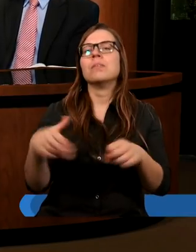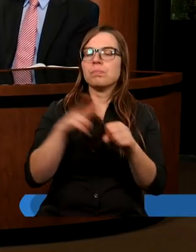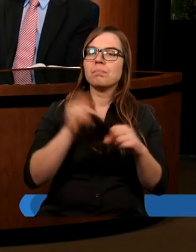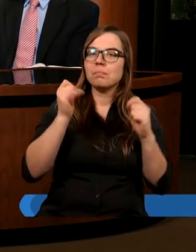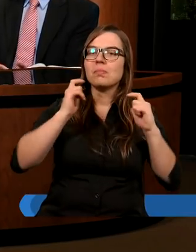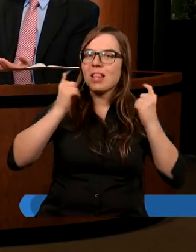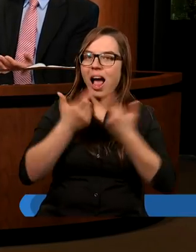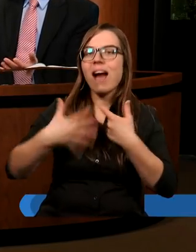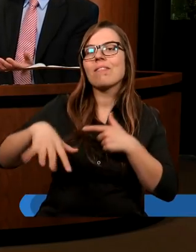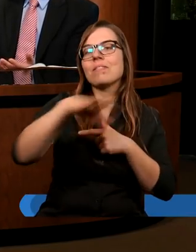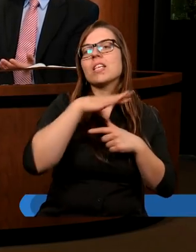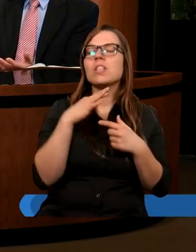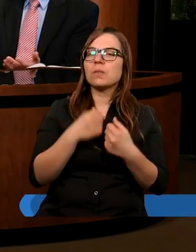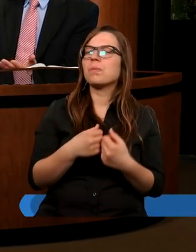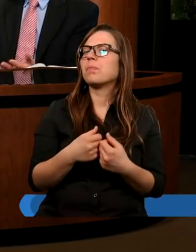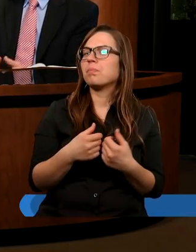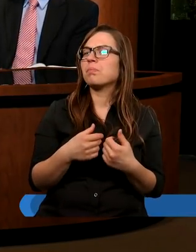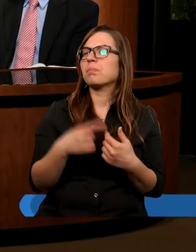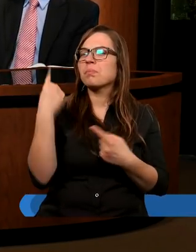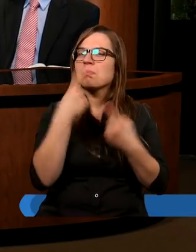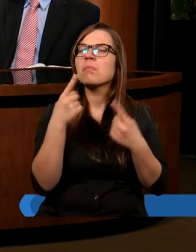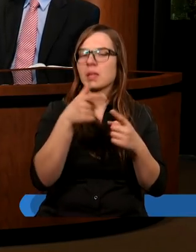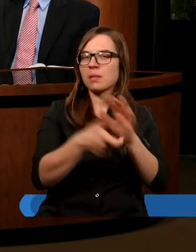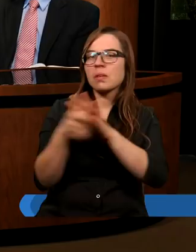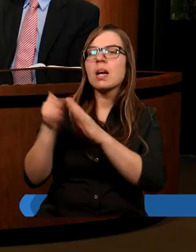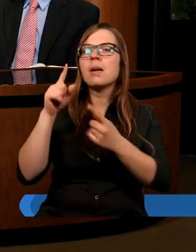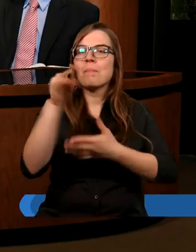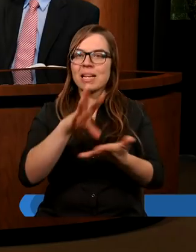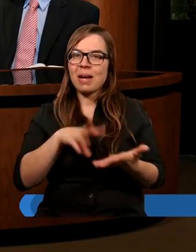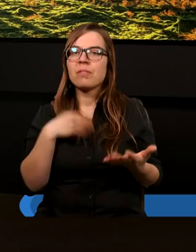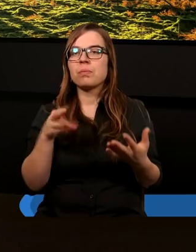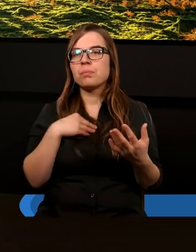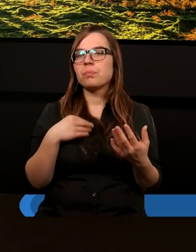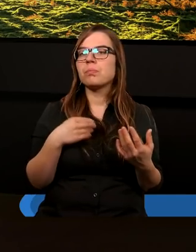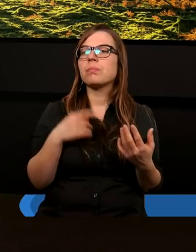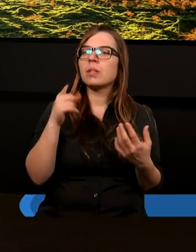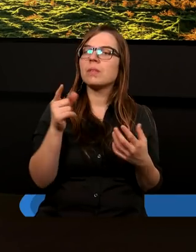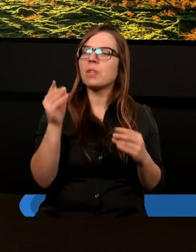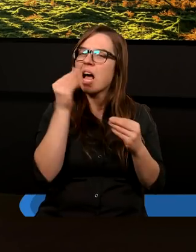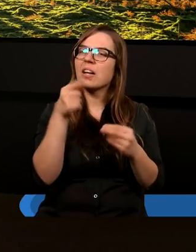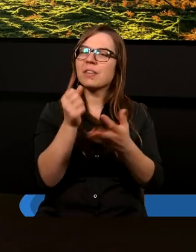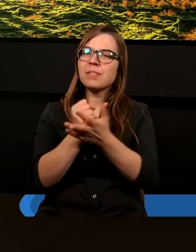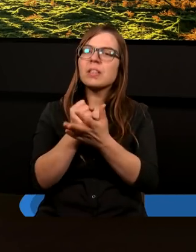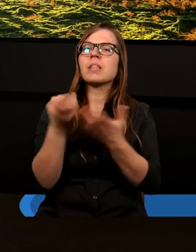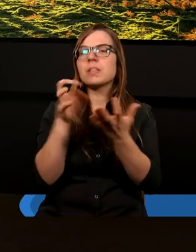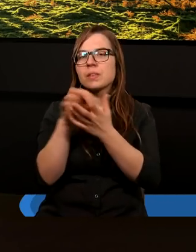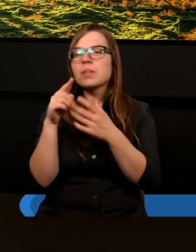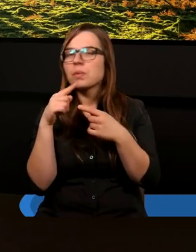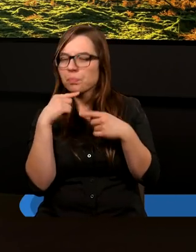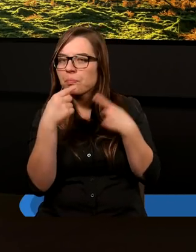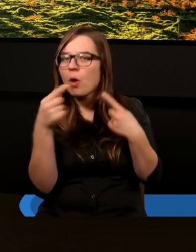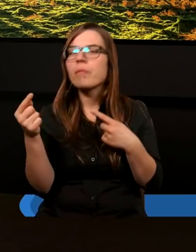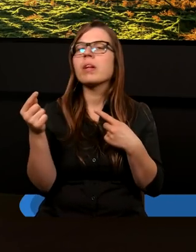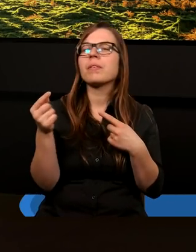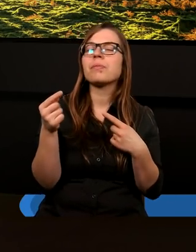odczytujemy z Pisma Świętego. Może komentując jeszcze te myśli, które zostały